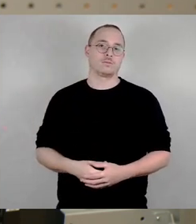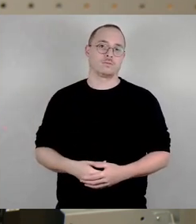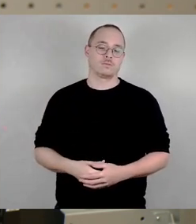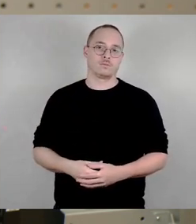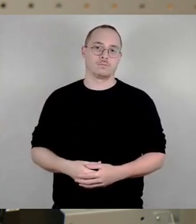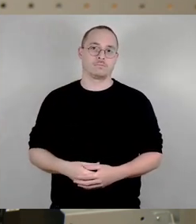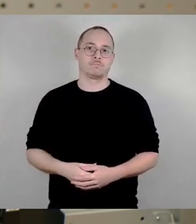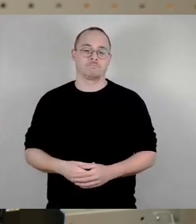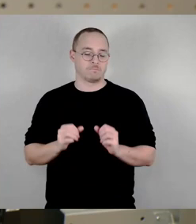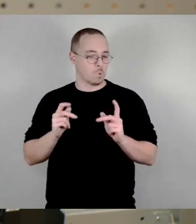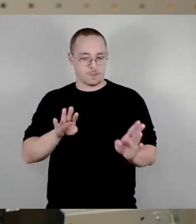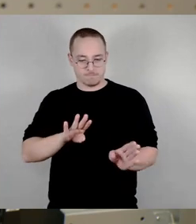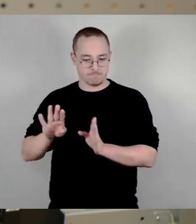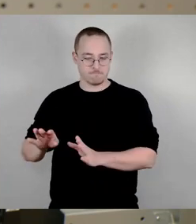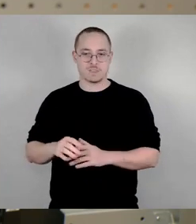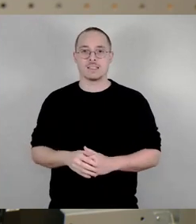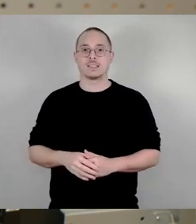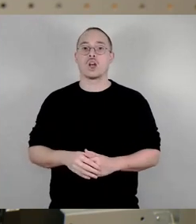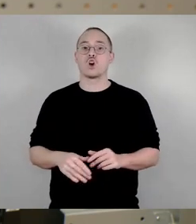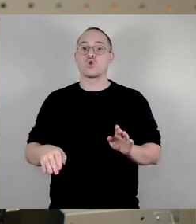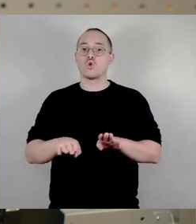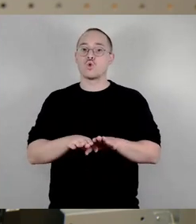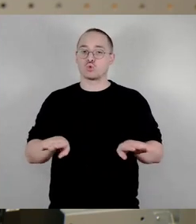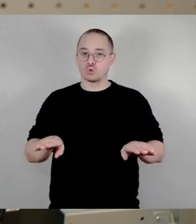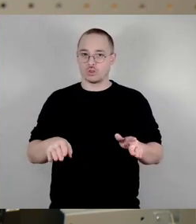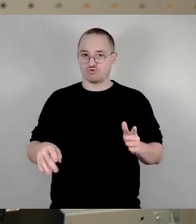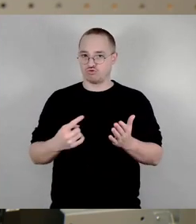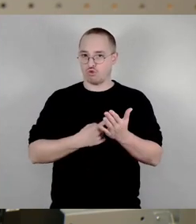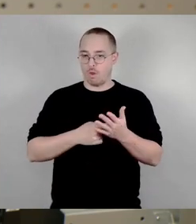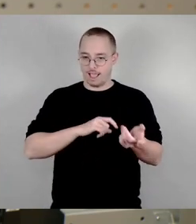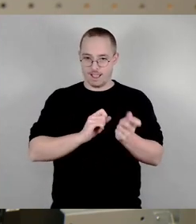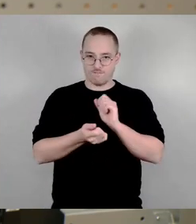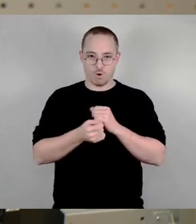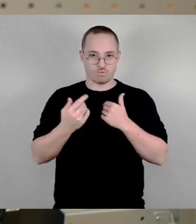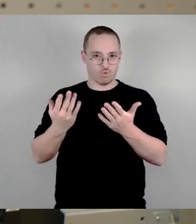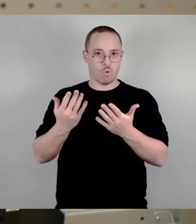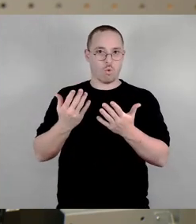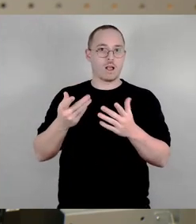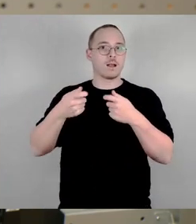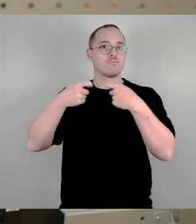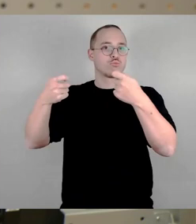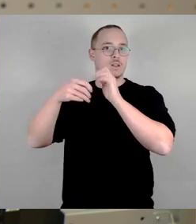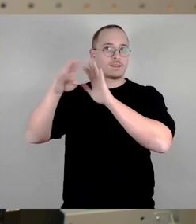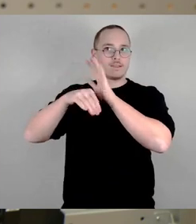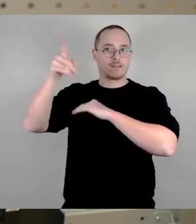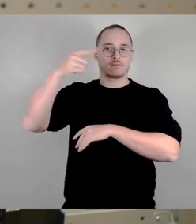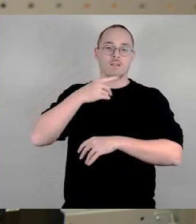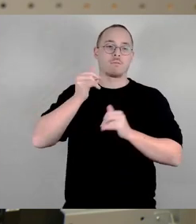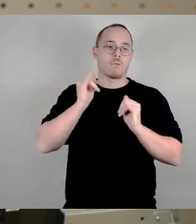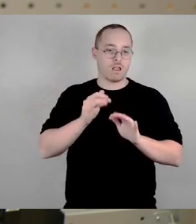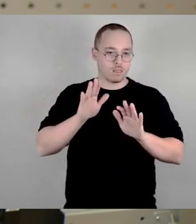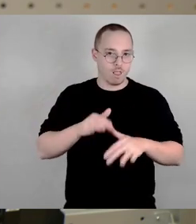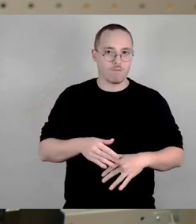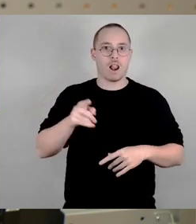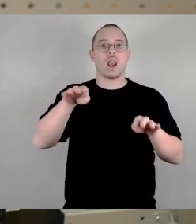jetzt das Recht gegeben, der Landesgesetzgeber hat uns das Recht gegeben, sie einzuführen. Sie liegen zu